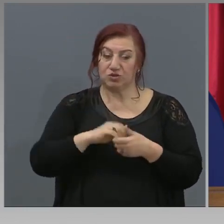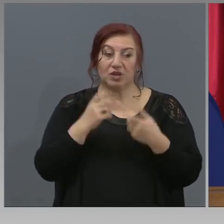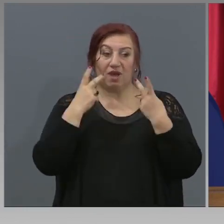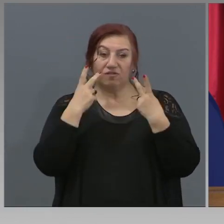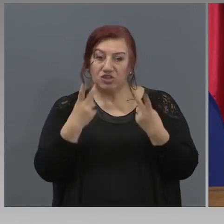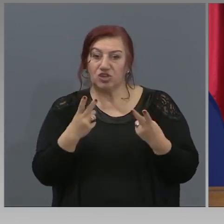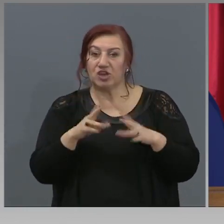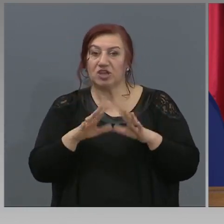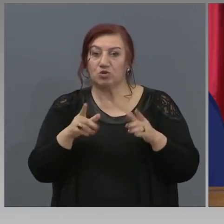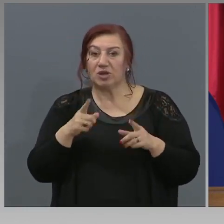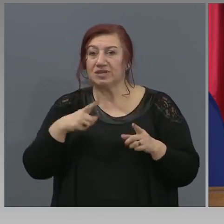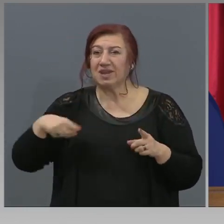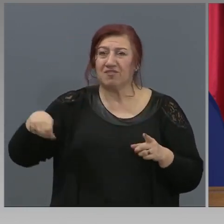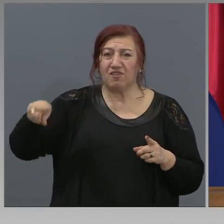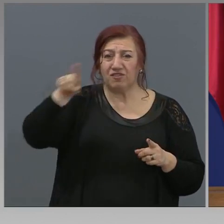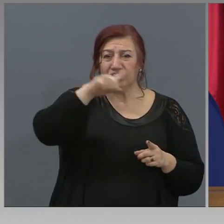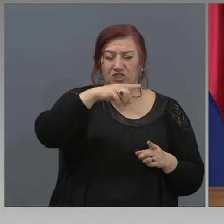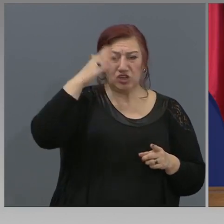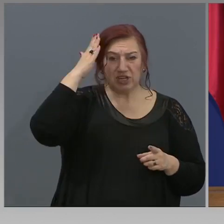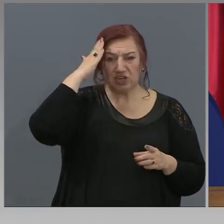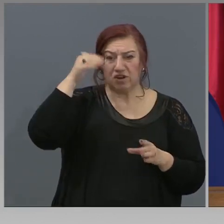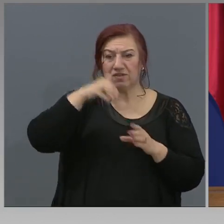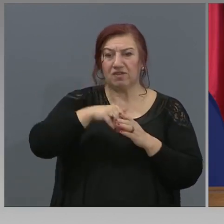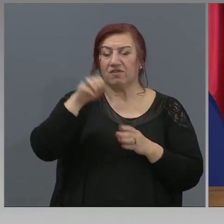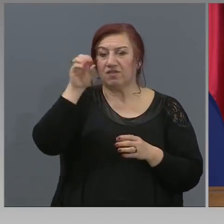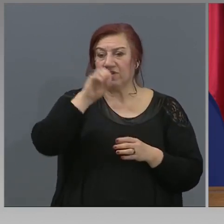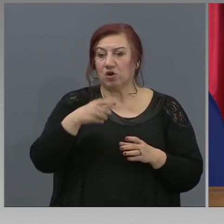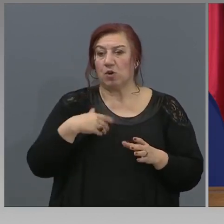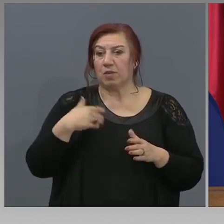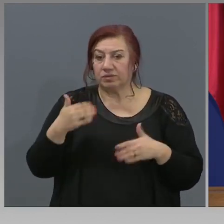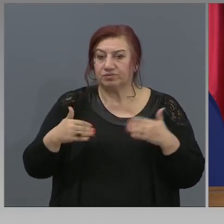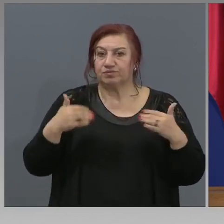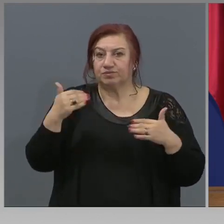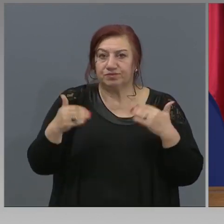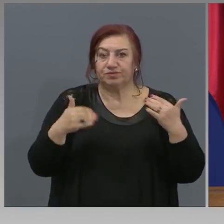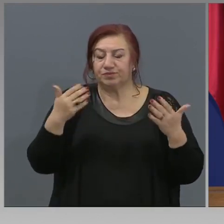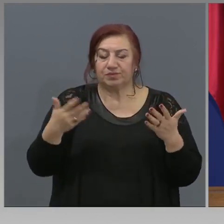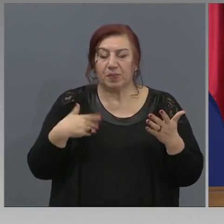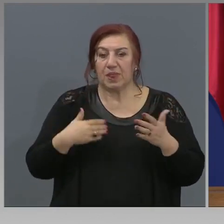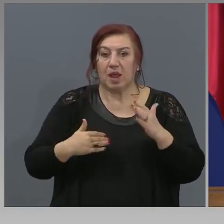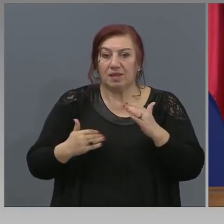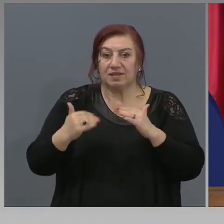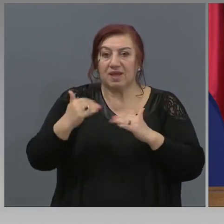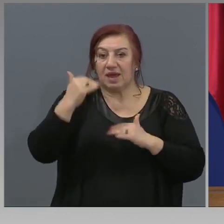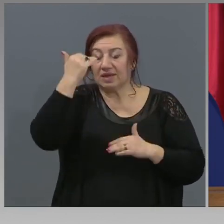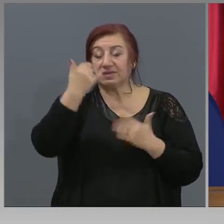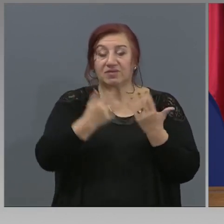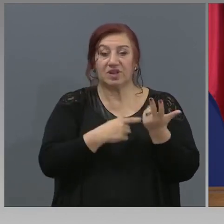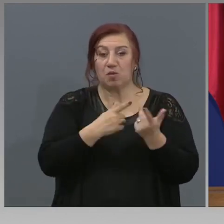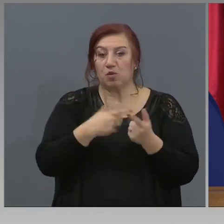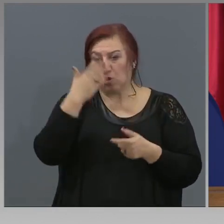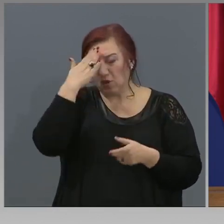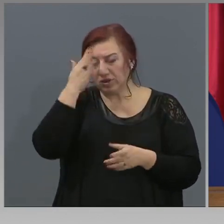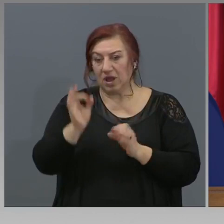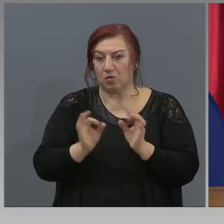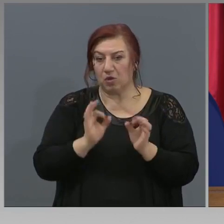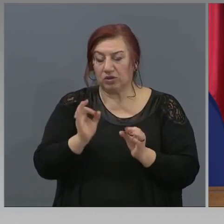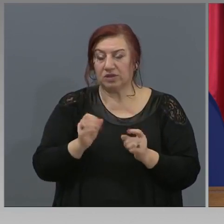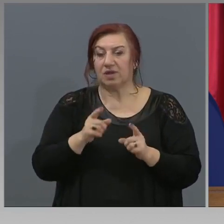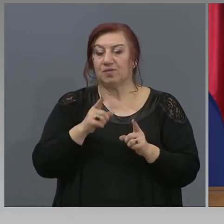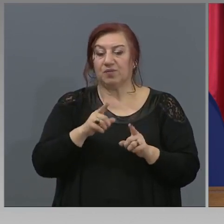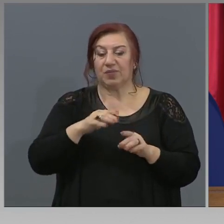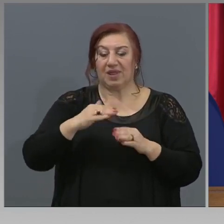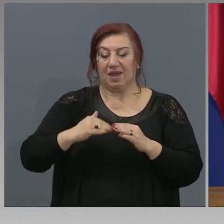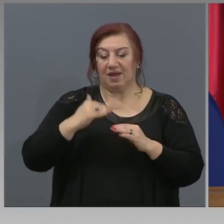във всички страни в момента е сега още на ускореното нарастване на броя на заразените. Т.е. темпа